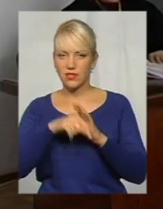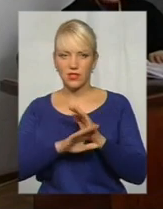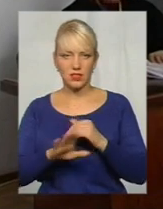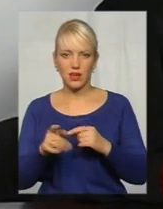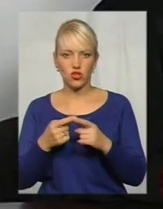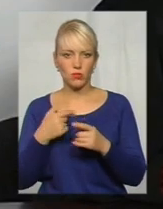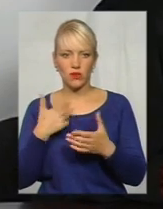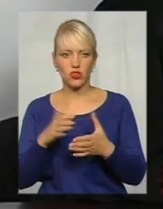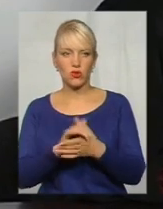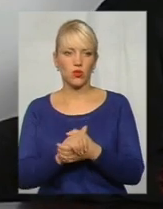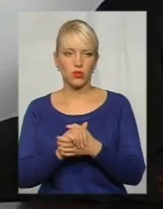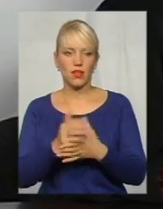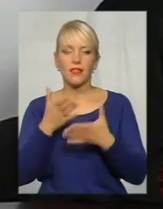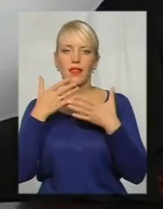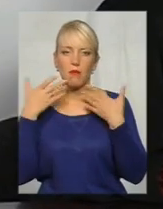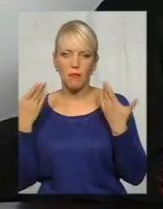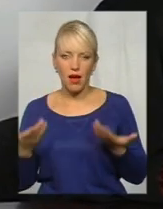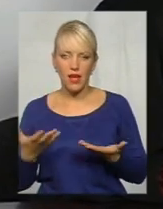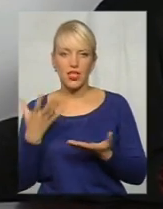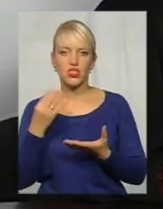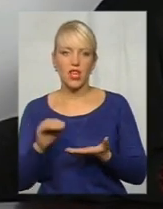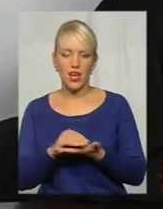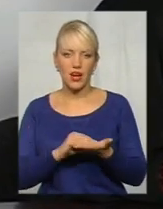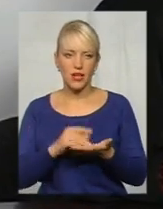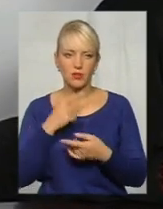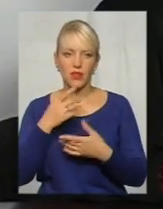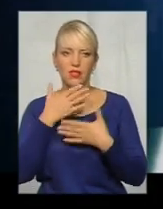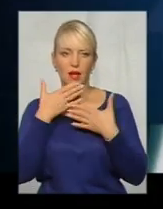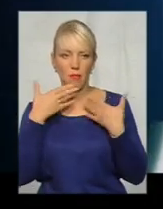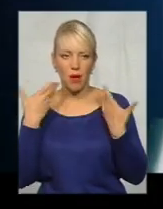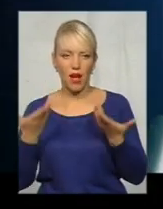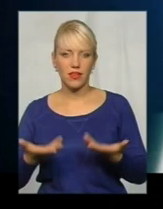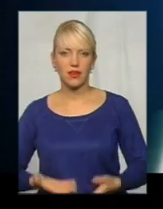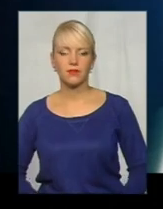що я в дружніх стосунок. Вибачте, немає. Ще раз підтверджую, немає.